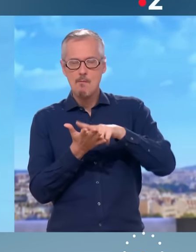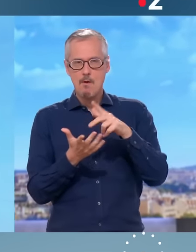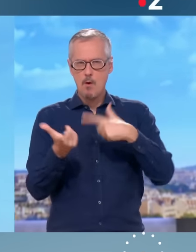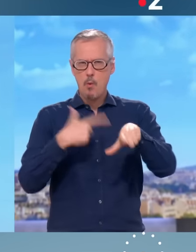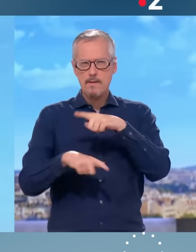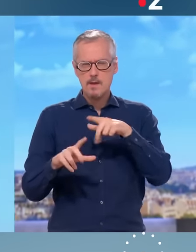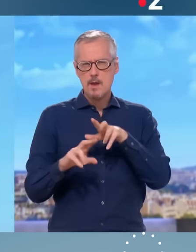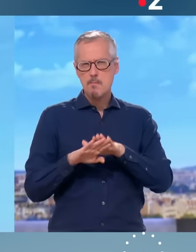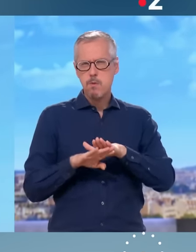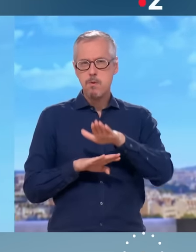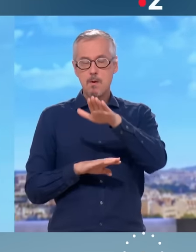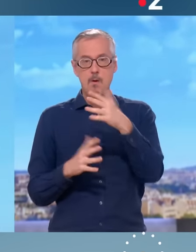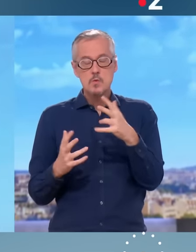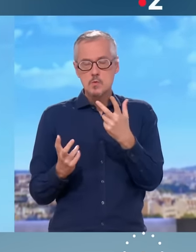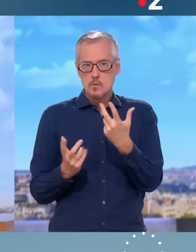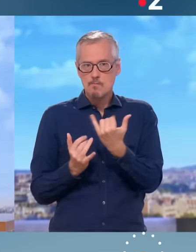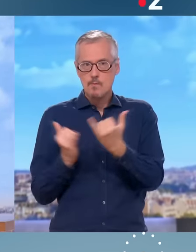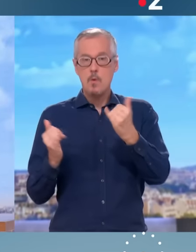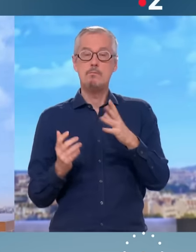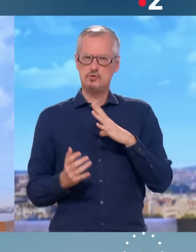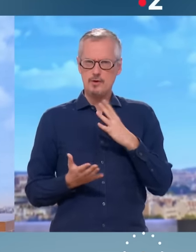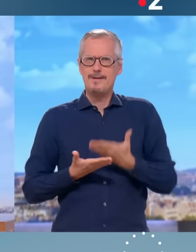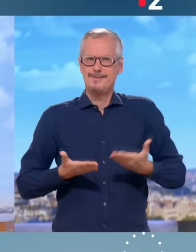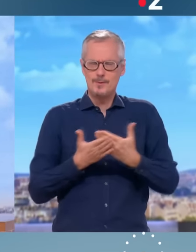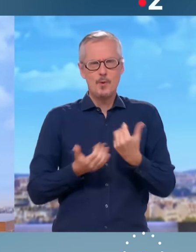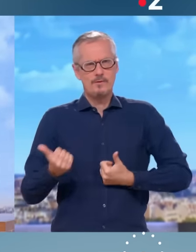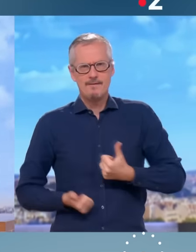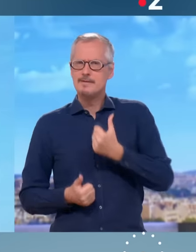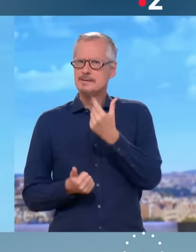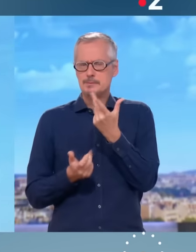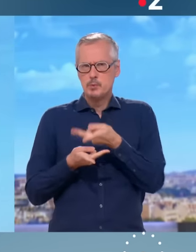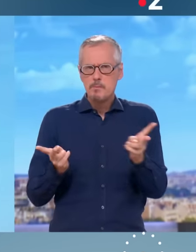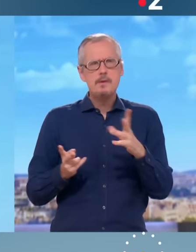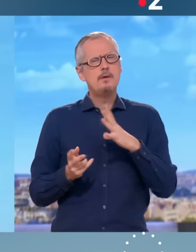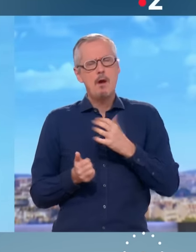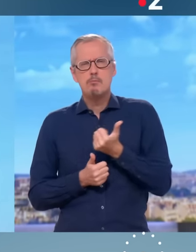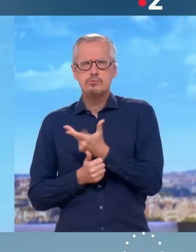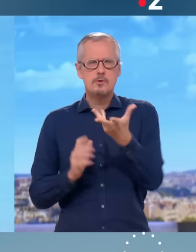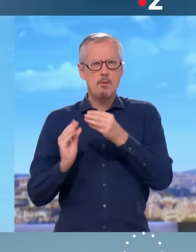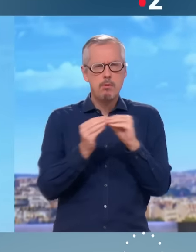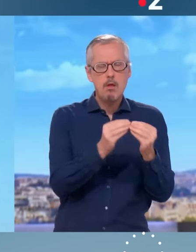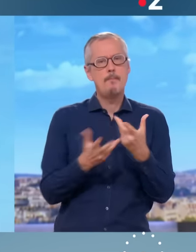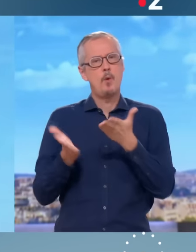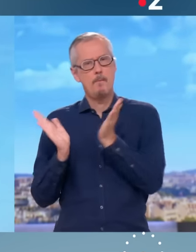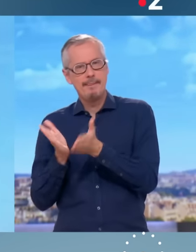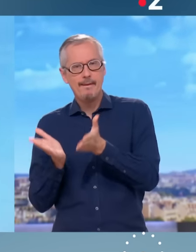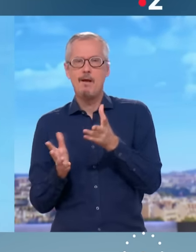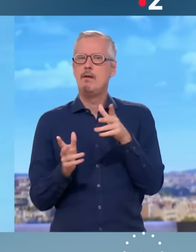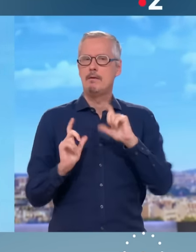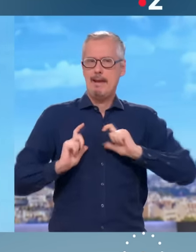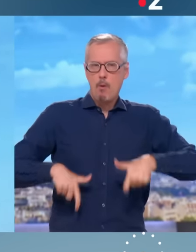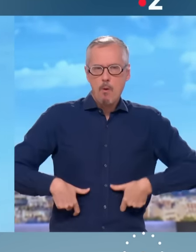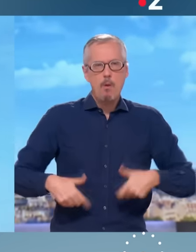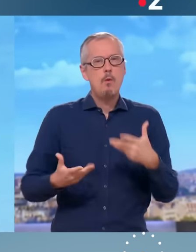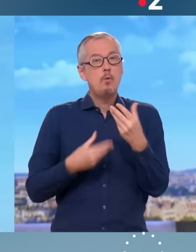secteurs des services publics, que ce soit l'hôpital, que ce soit l'école, on va en reparler, que ce soit donc la protection sociale avec